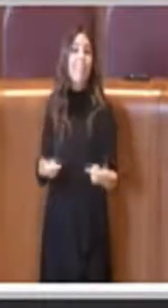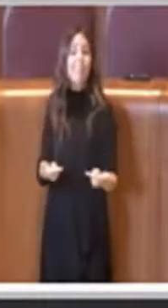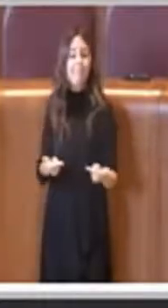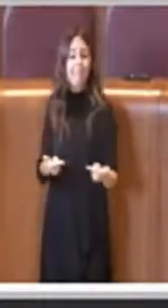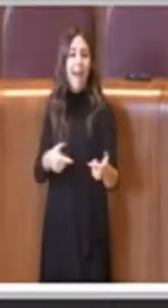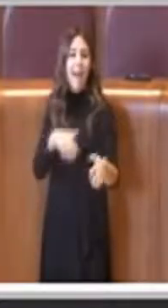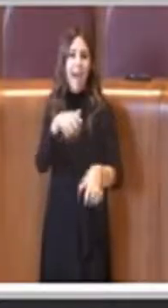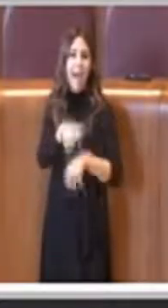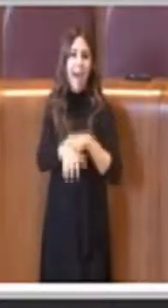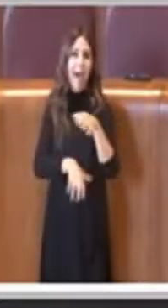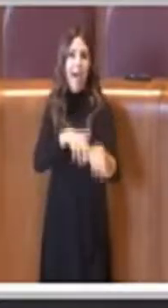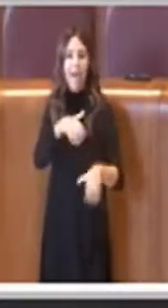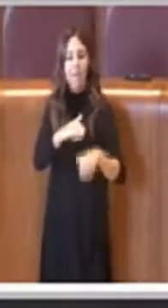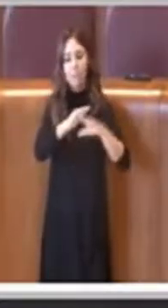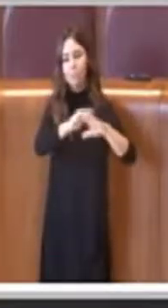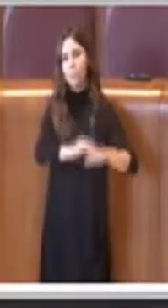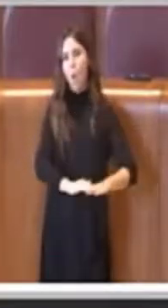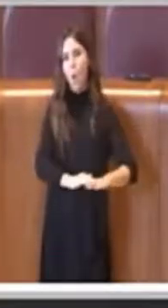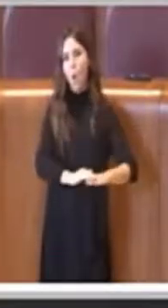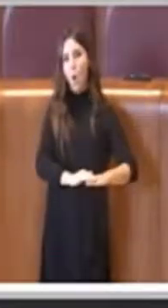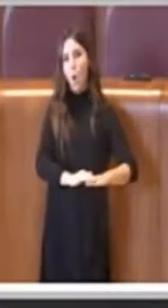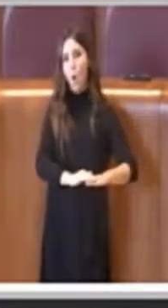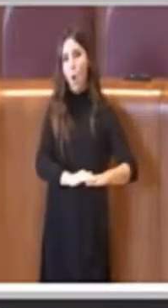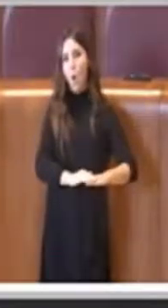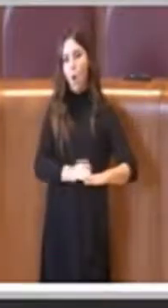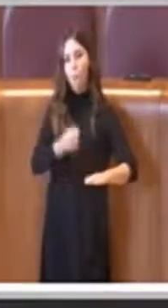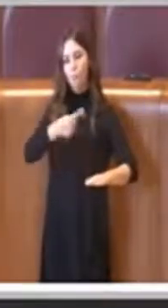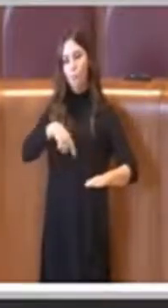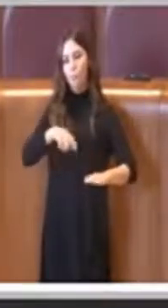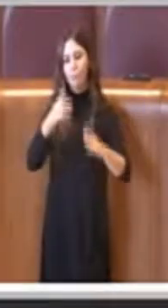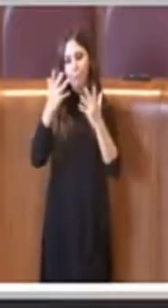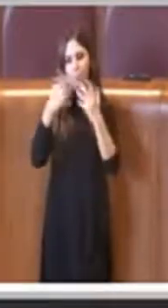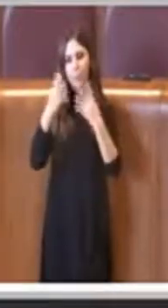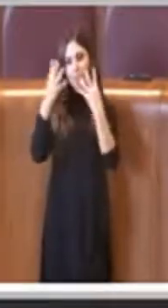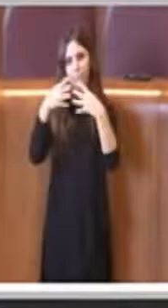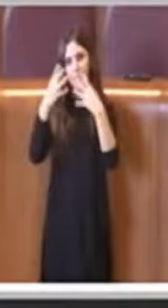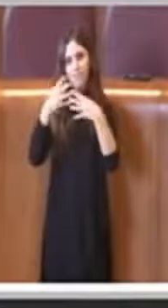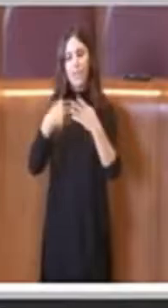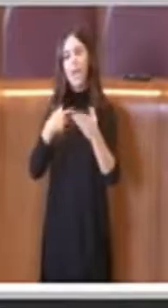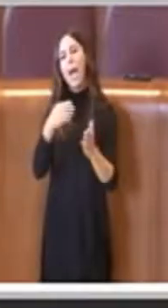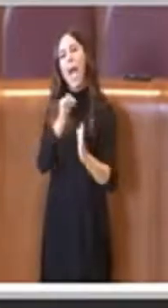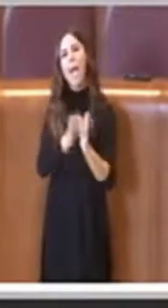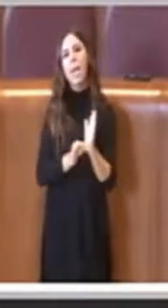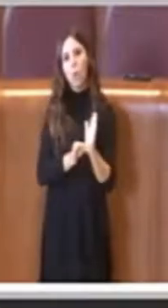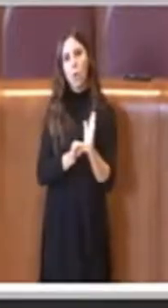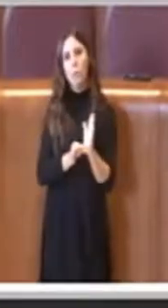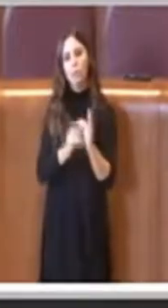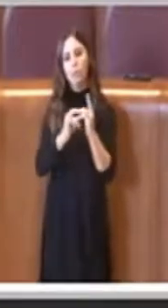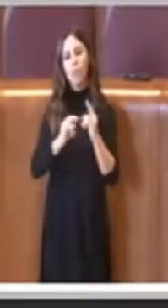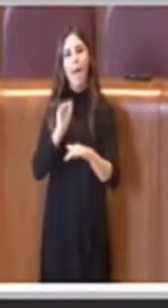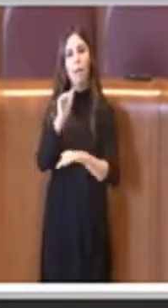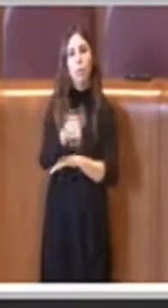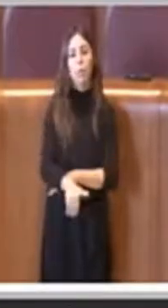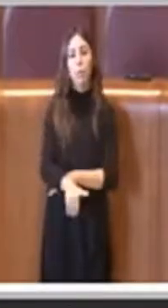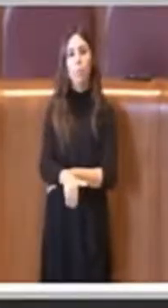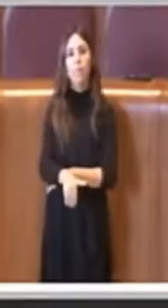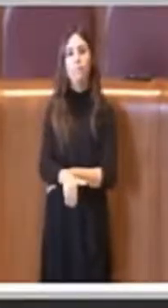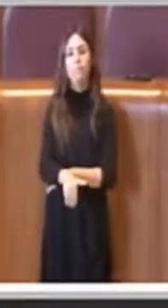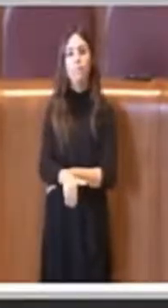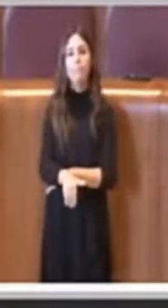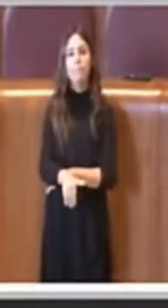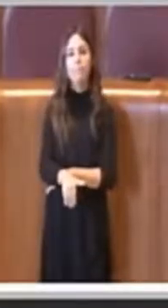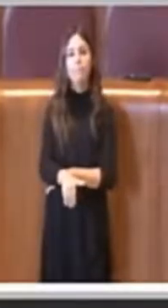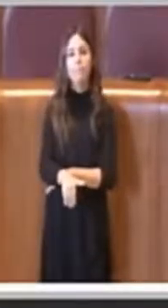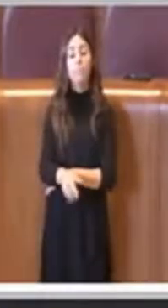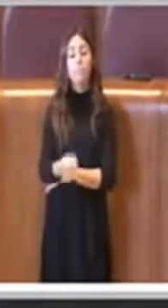amici animali. Perciò stiamo anche elaborando questo regolamento per il superamento dei circhi, abbiamo definito